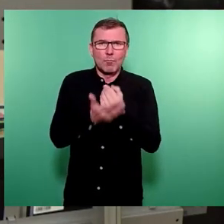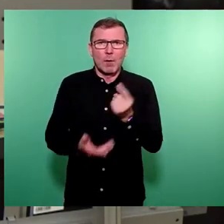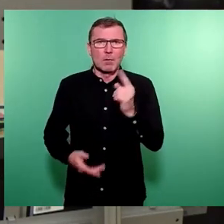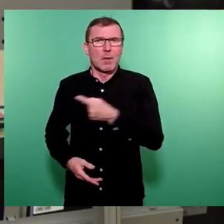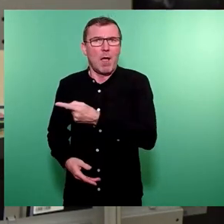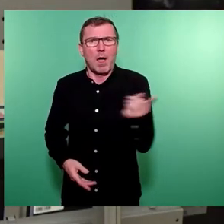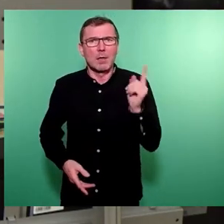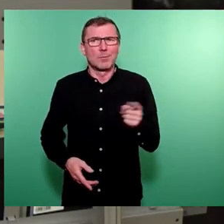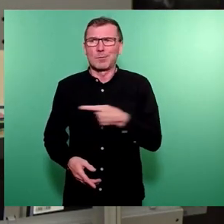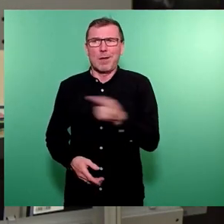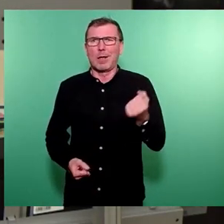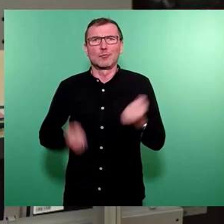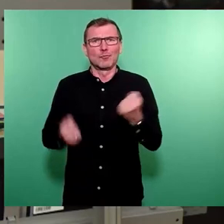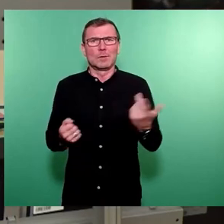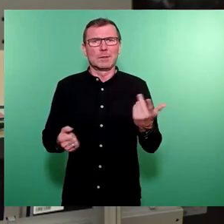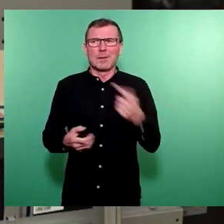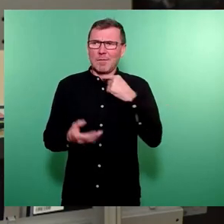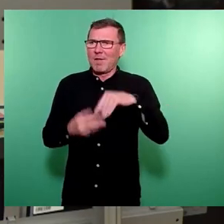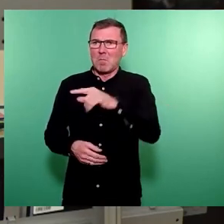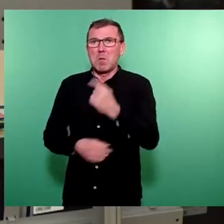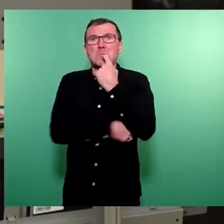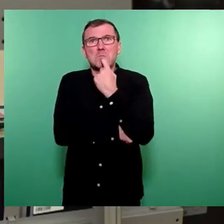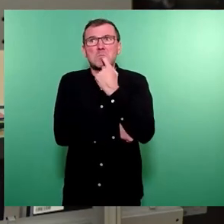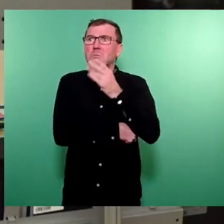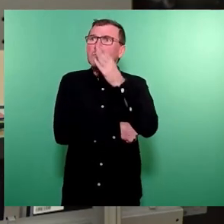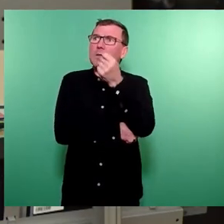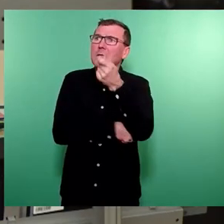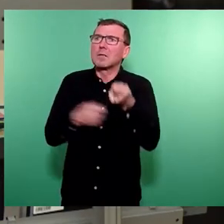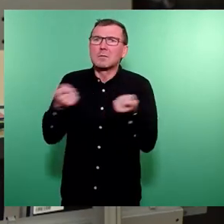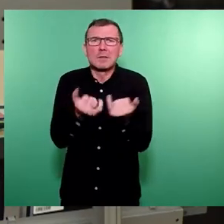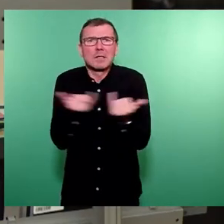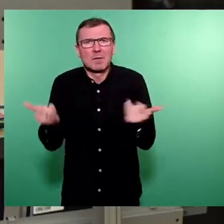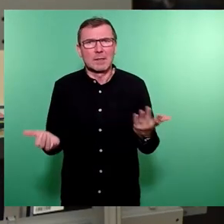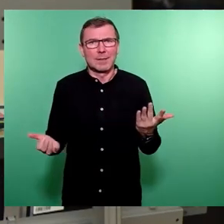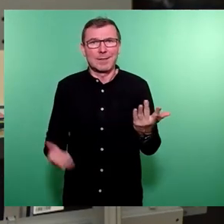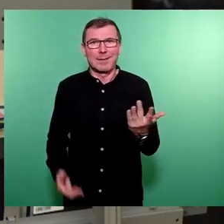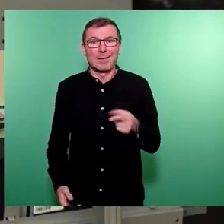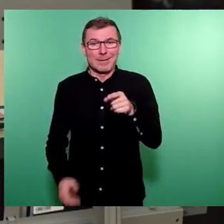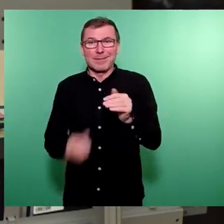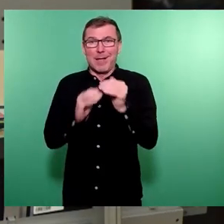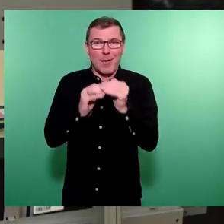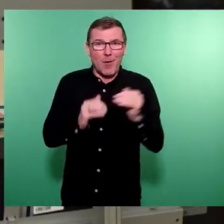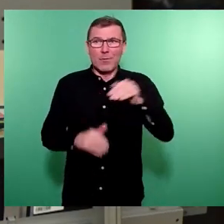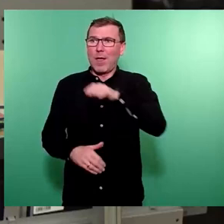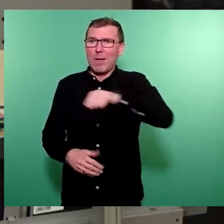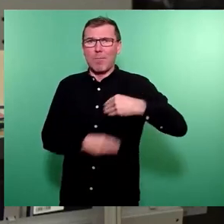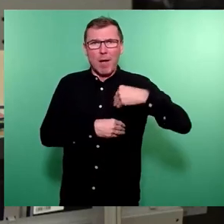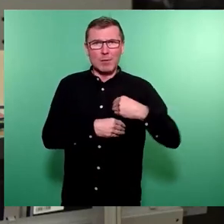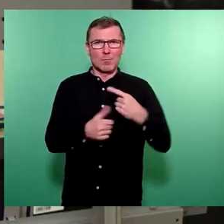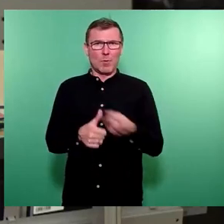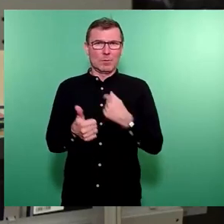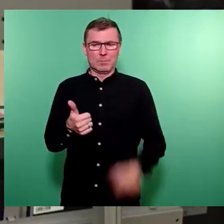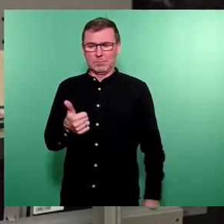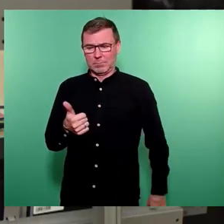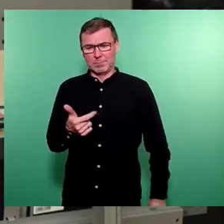relativ schwierig. Viele Familien gucken, wie sie überhaupt über die Runden kommen. Und da wäre natürlich eine Erhöhung der Parkgebühren oder gar diese